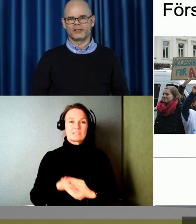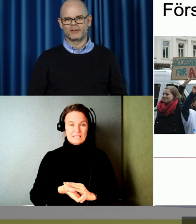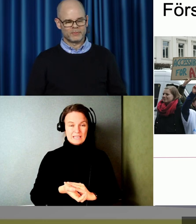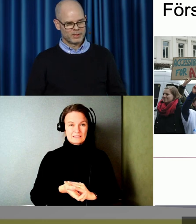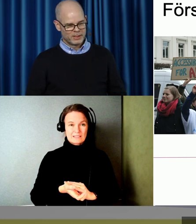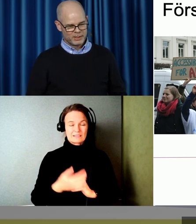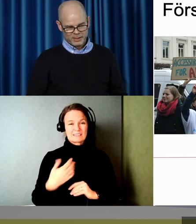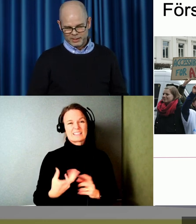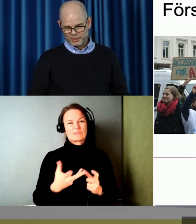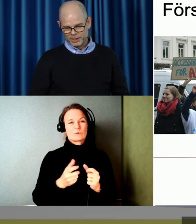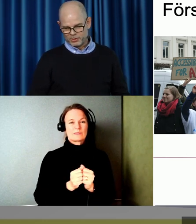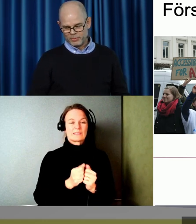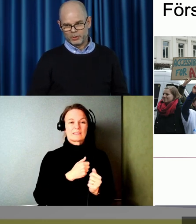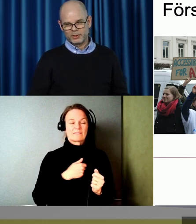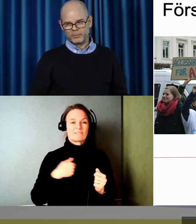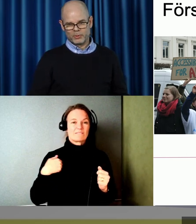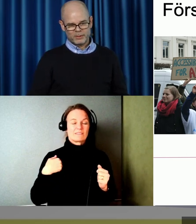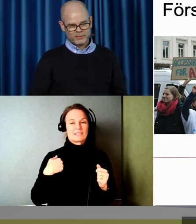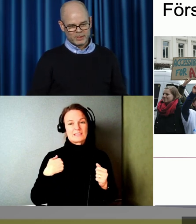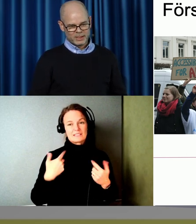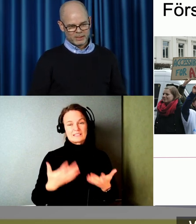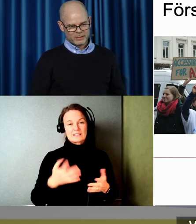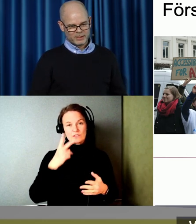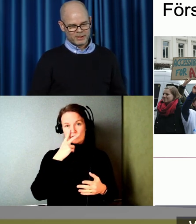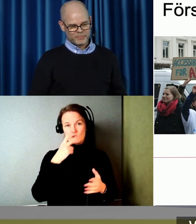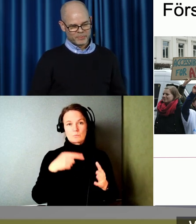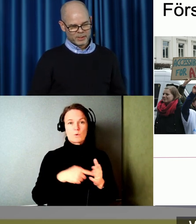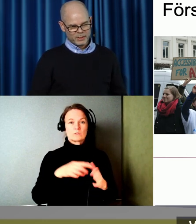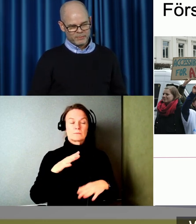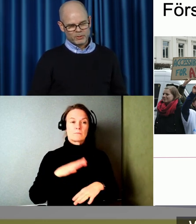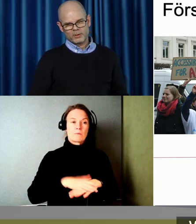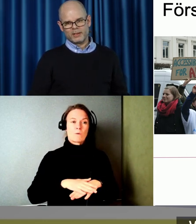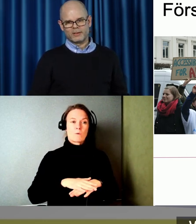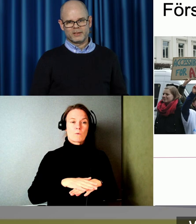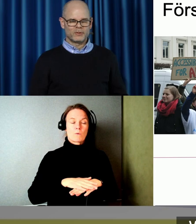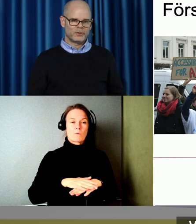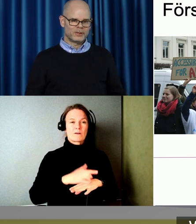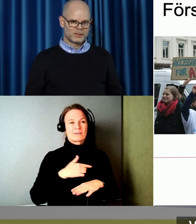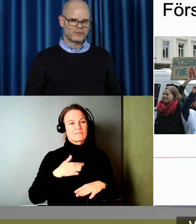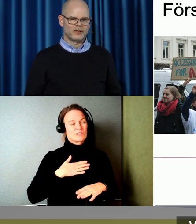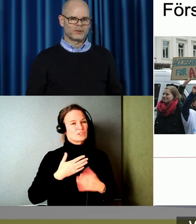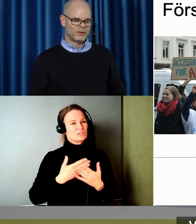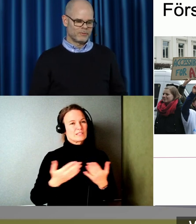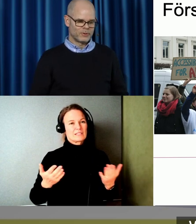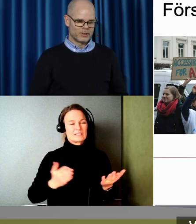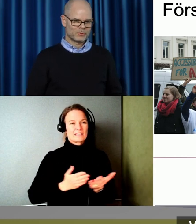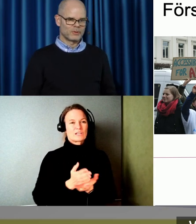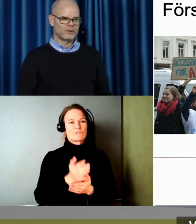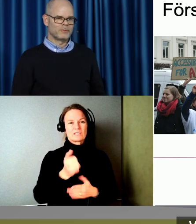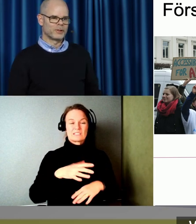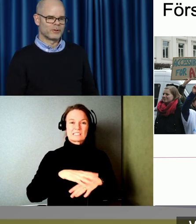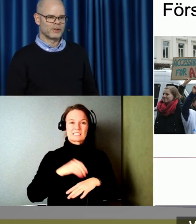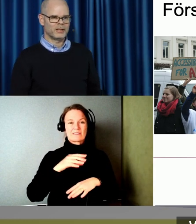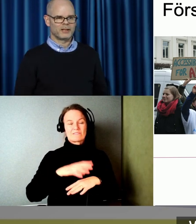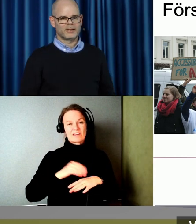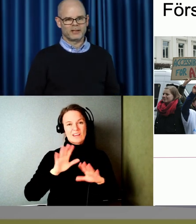vi har lämnat synpunkter på. Att vi tycker inte att genomförandet till Sverige har varit så